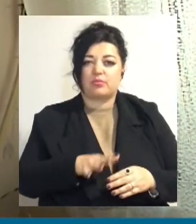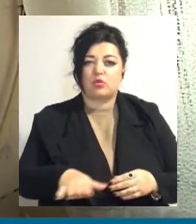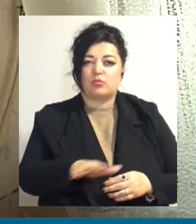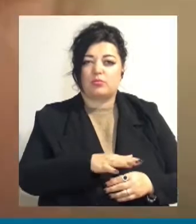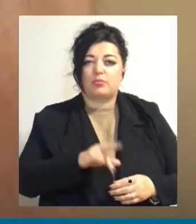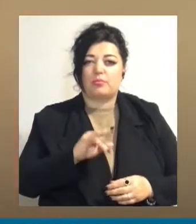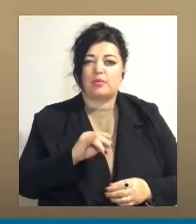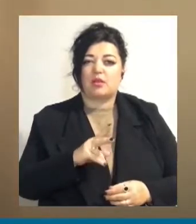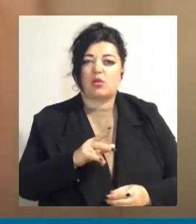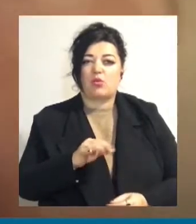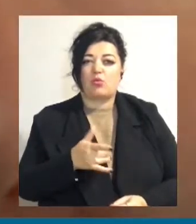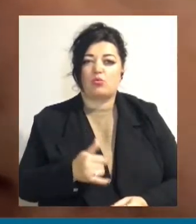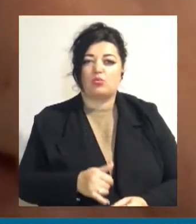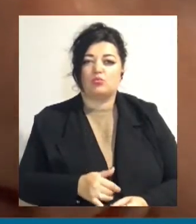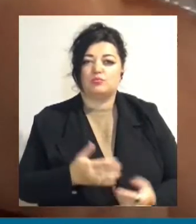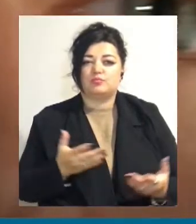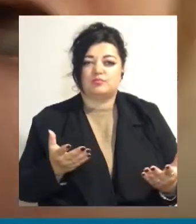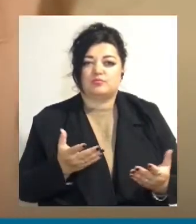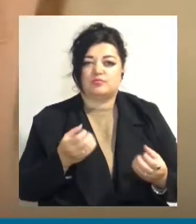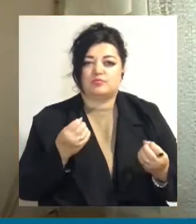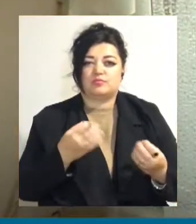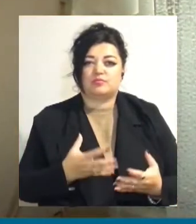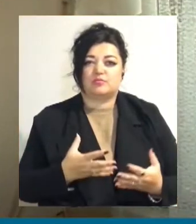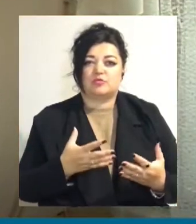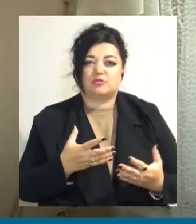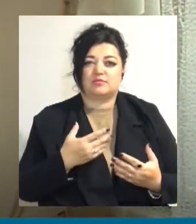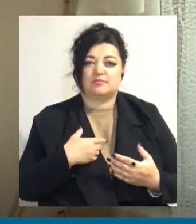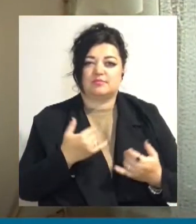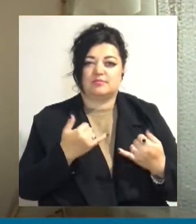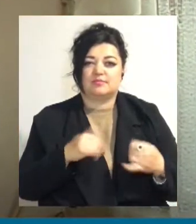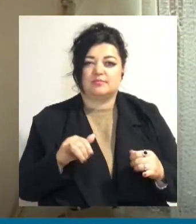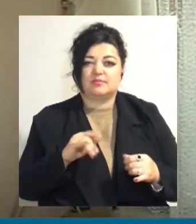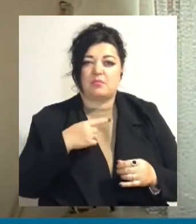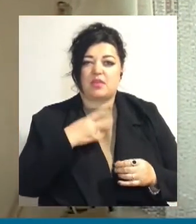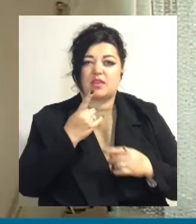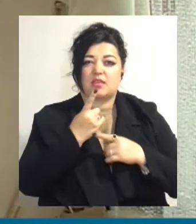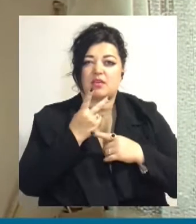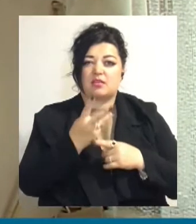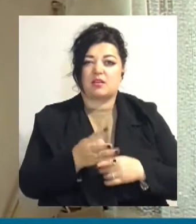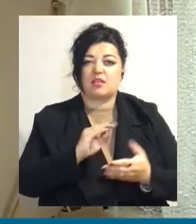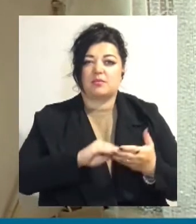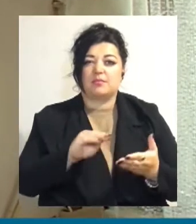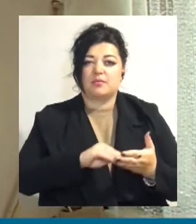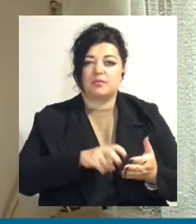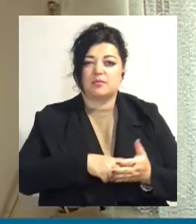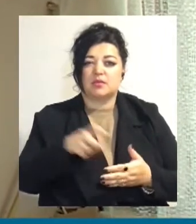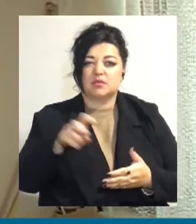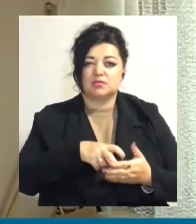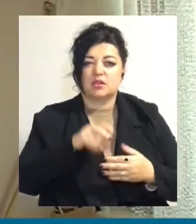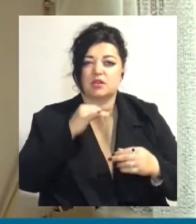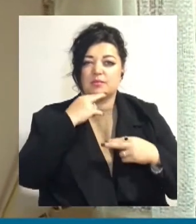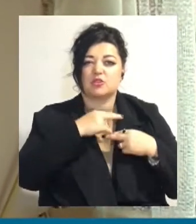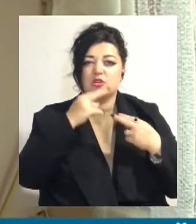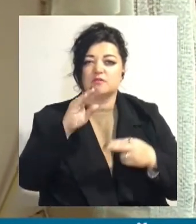Просто все рухнуло. Ну, ще не все, слава Богу, я так сподіваюся. Ми неоднократно писали і в Зелентрест, і обращались в ЖЭК.